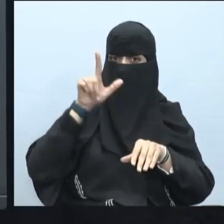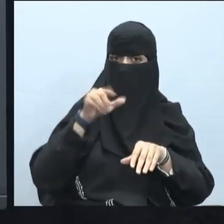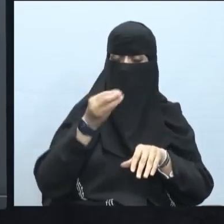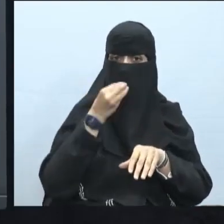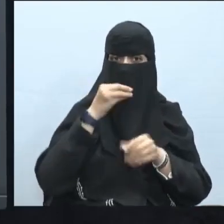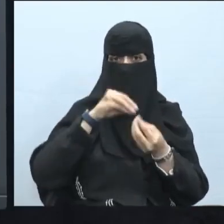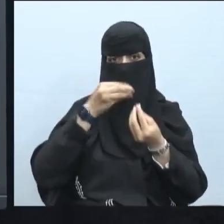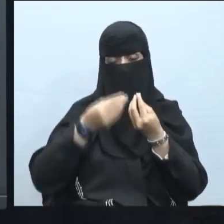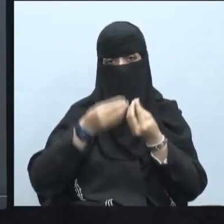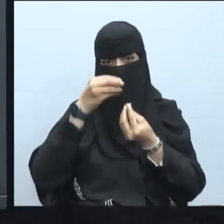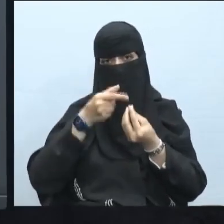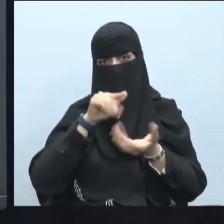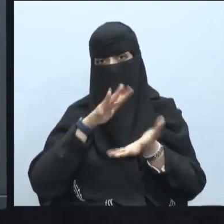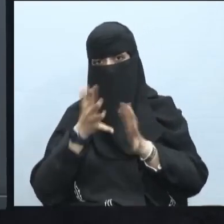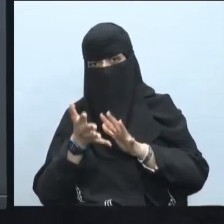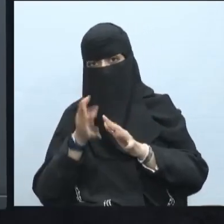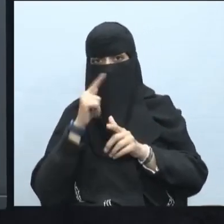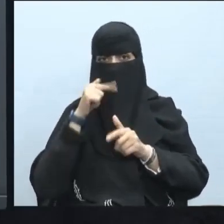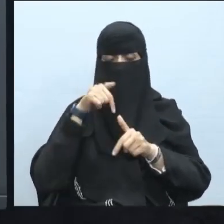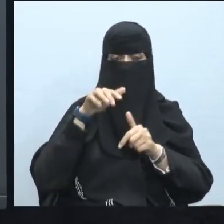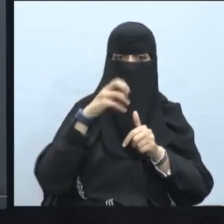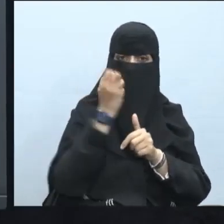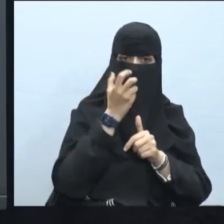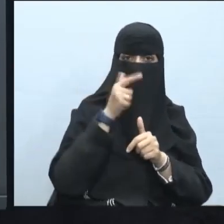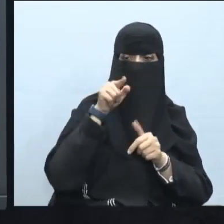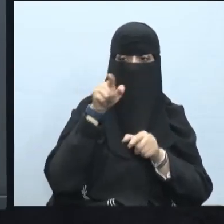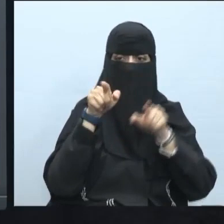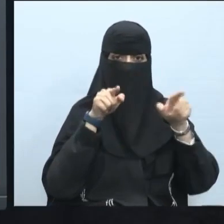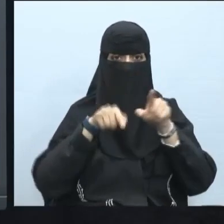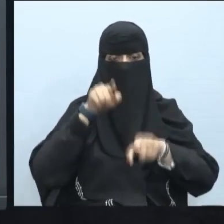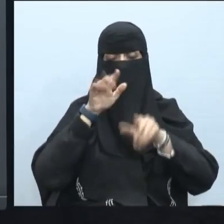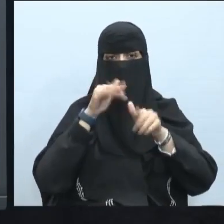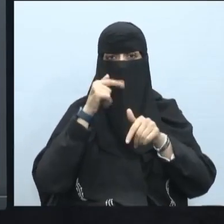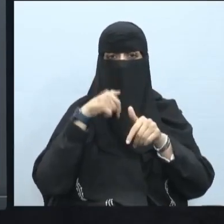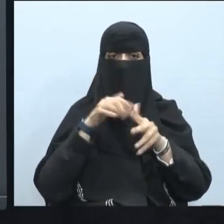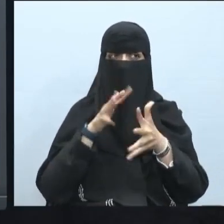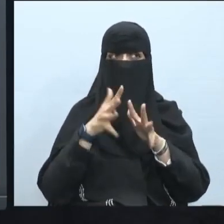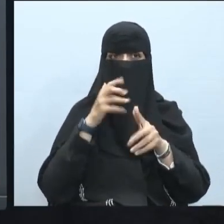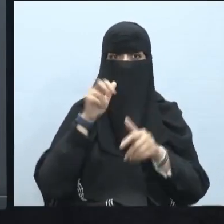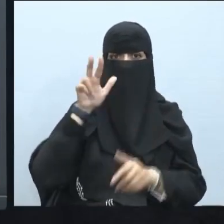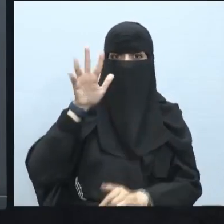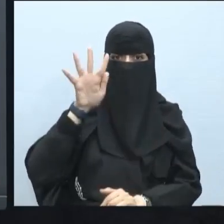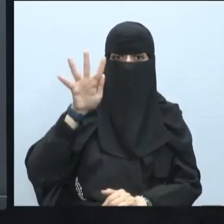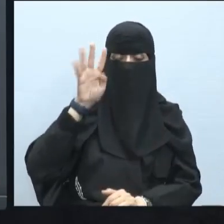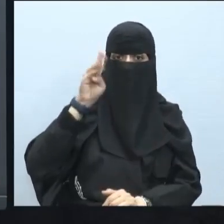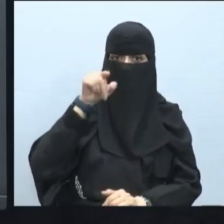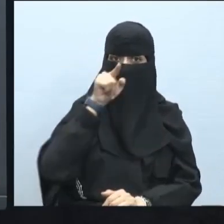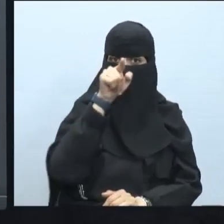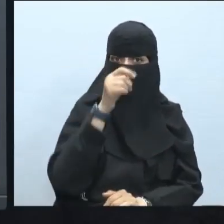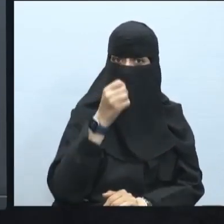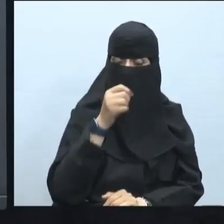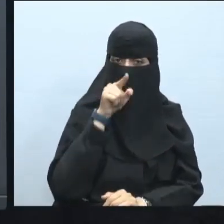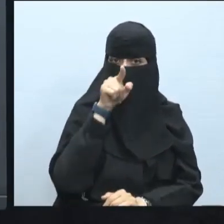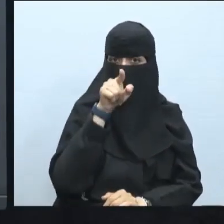الموز أو التفاح إذن أخيرها هل سيأكل هذا أو هذا الشك أكلت التفاح أو